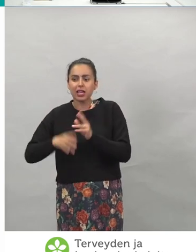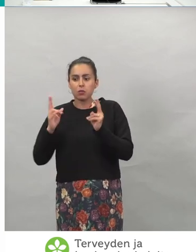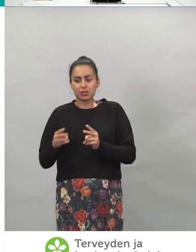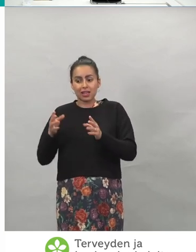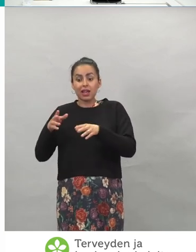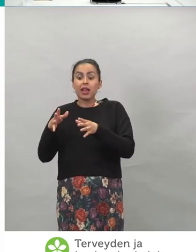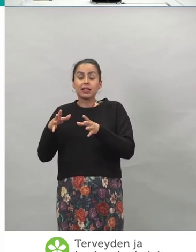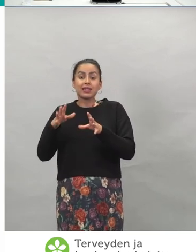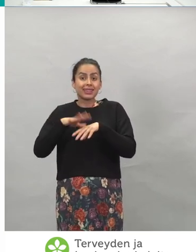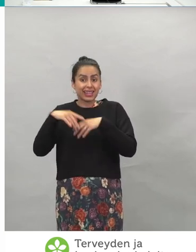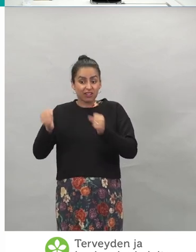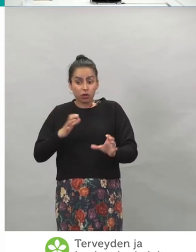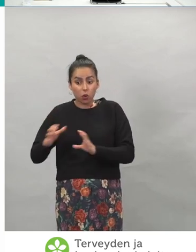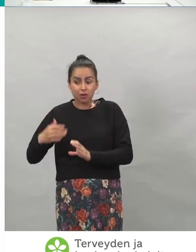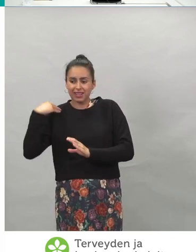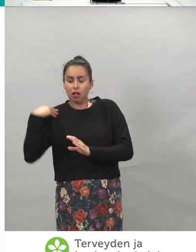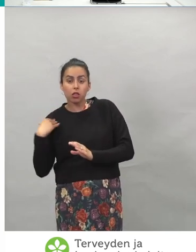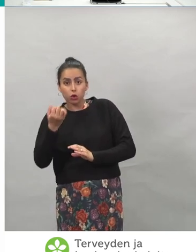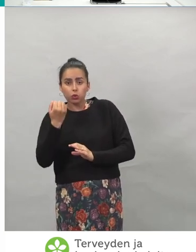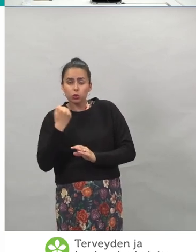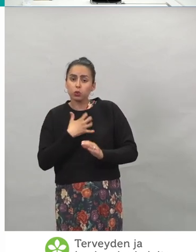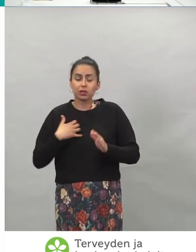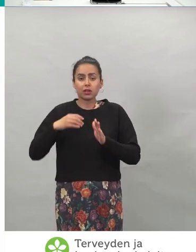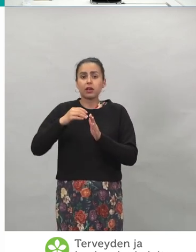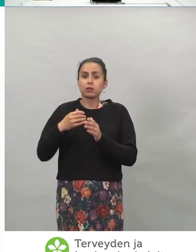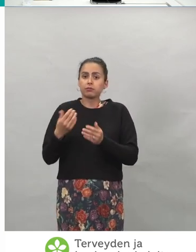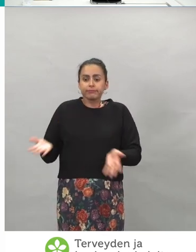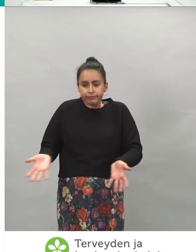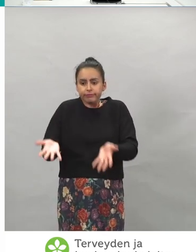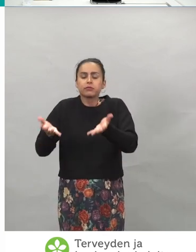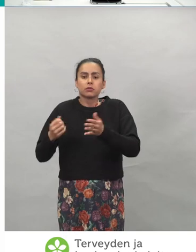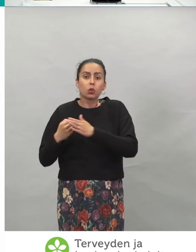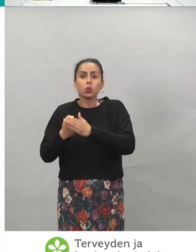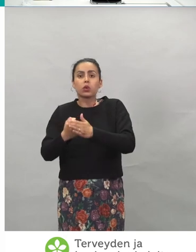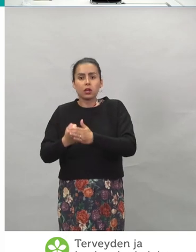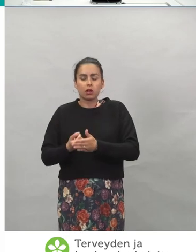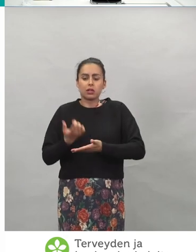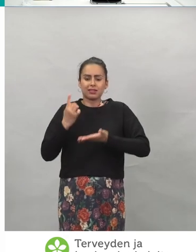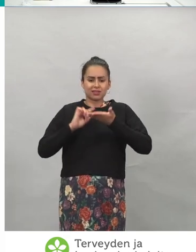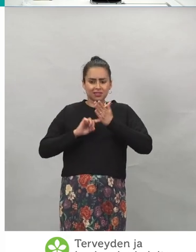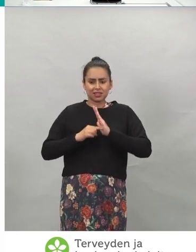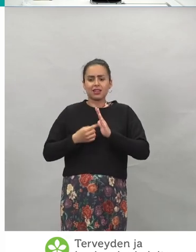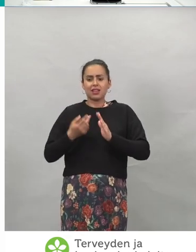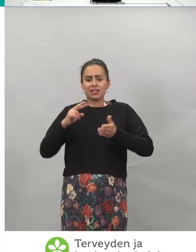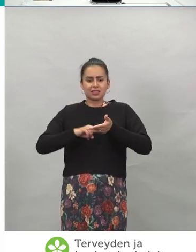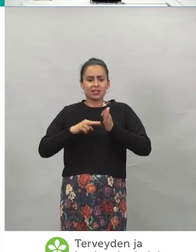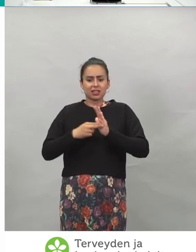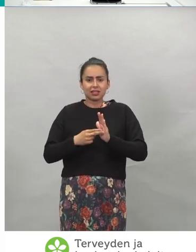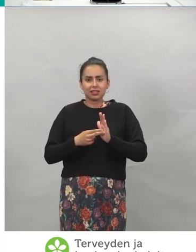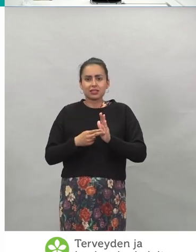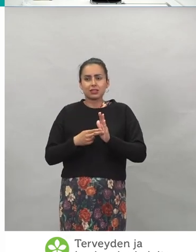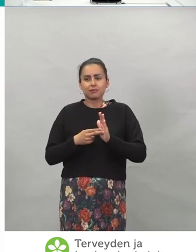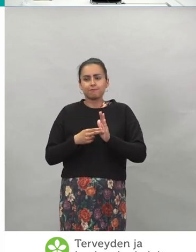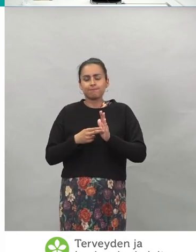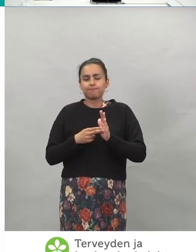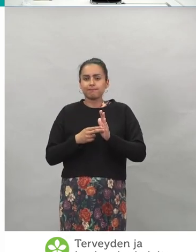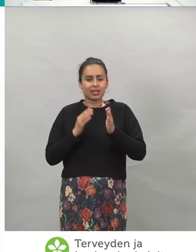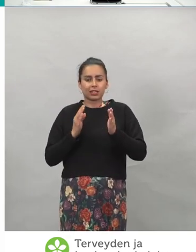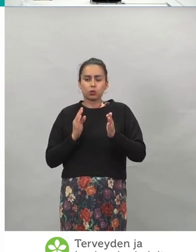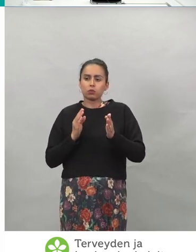Missään tässä ei ole strategiassa tullut päämääräksi se, että me haluttaisiin estää sitä